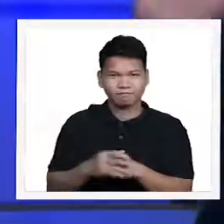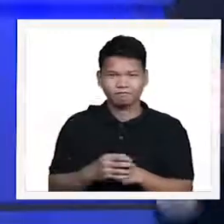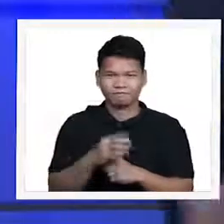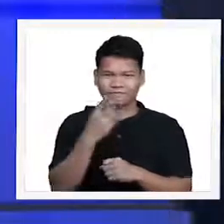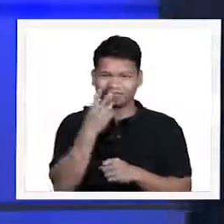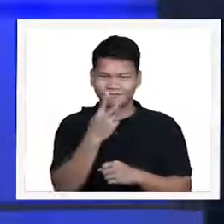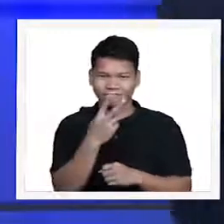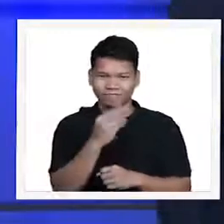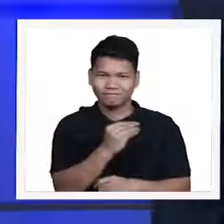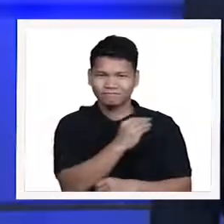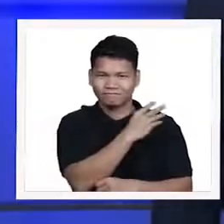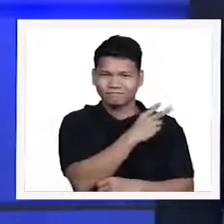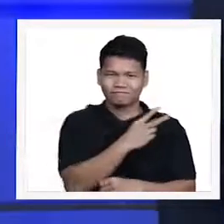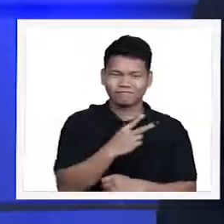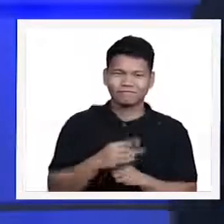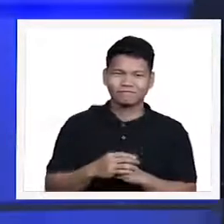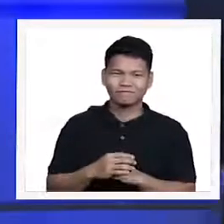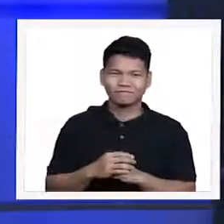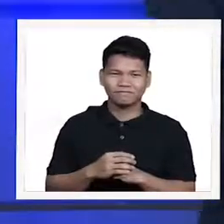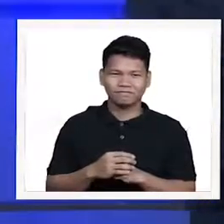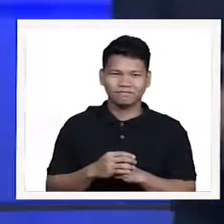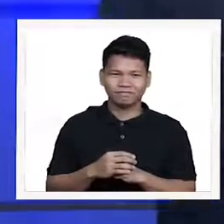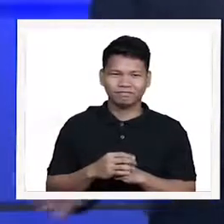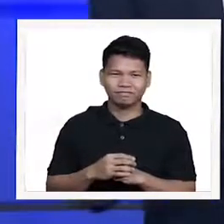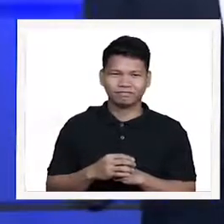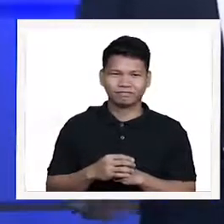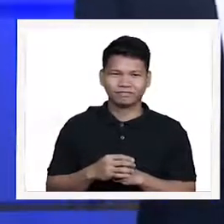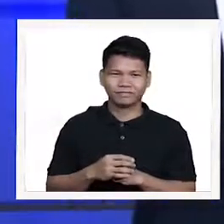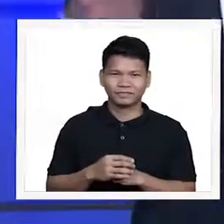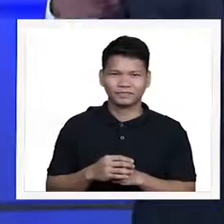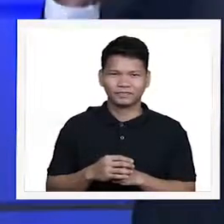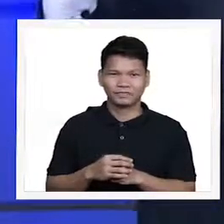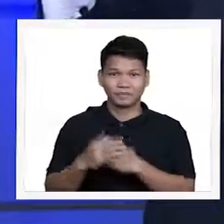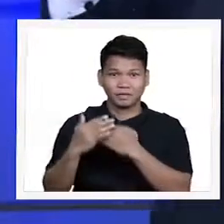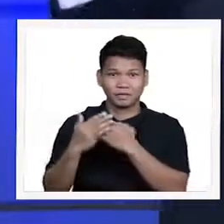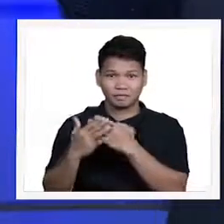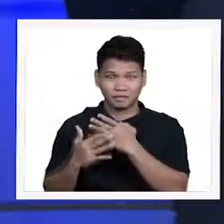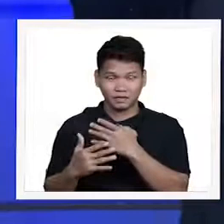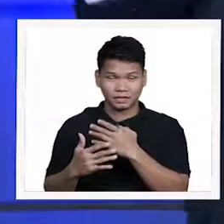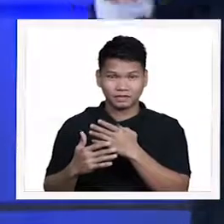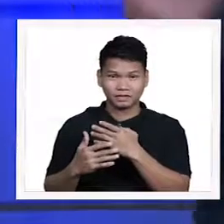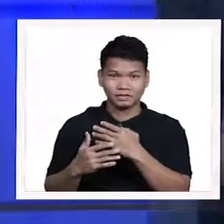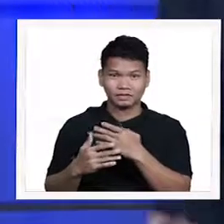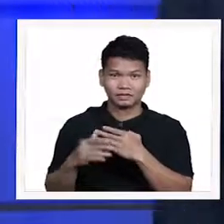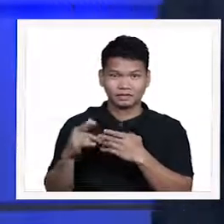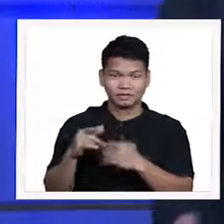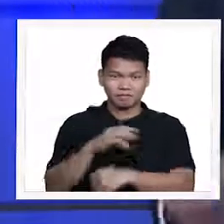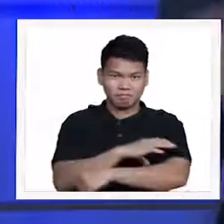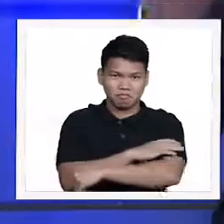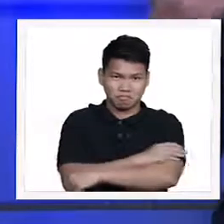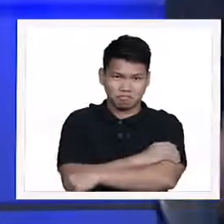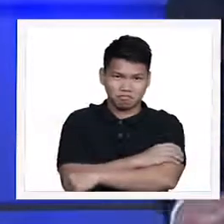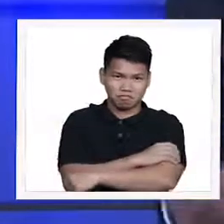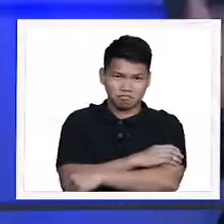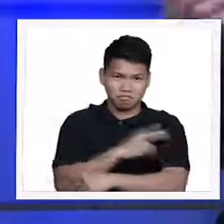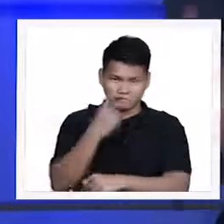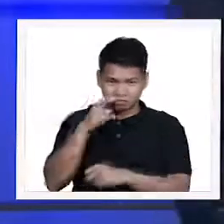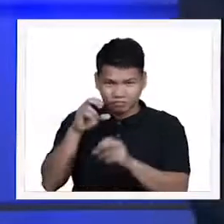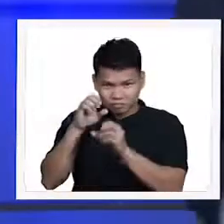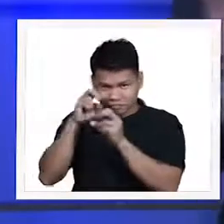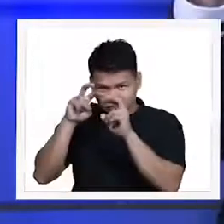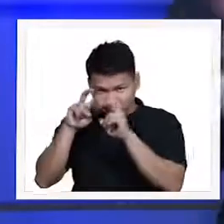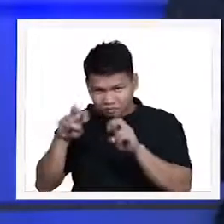ang kanyang pananalig. Kung titignan po natin, ganito po ang nakita sa kanilang